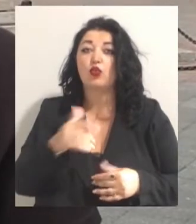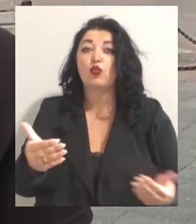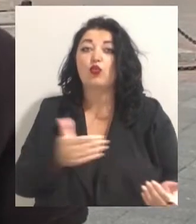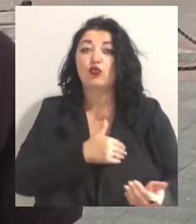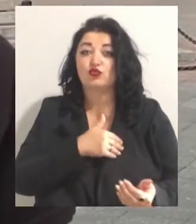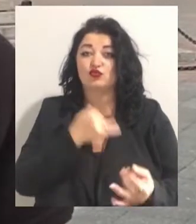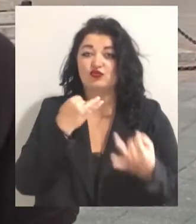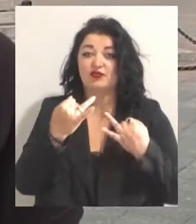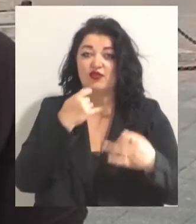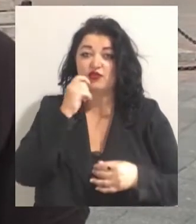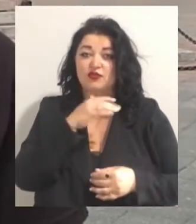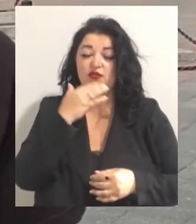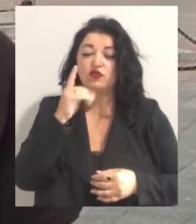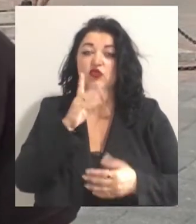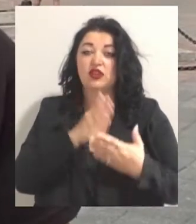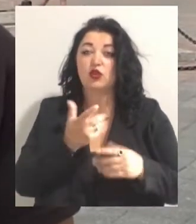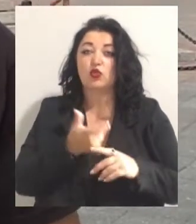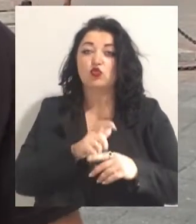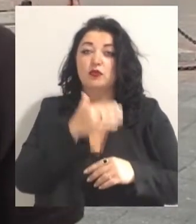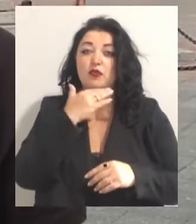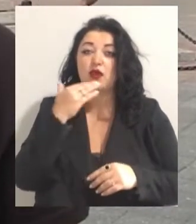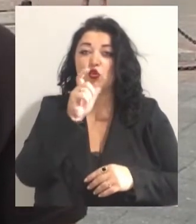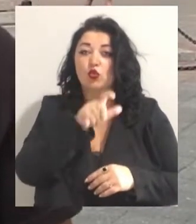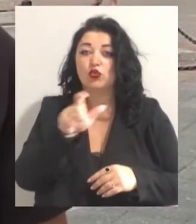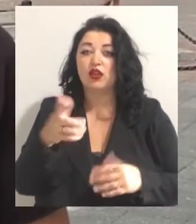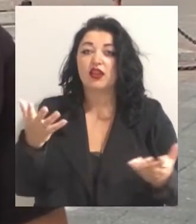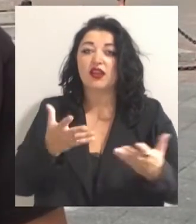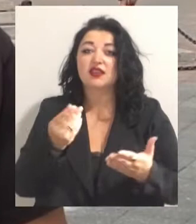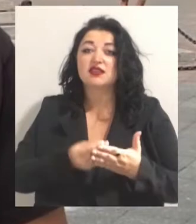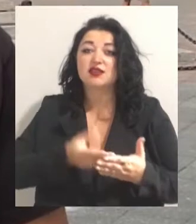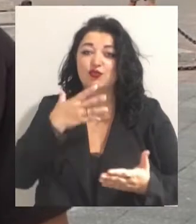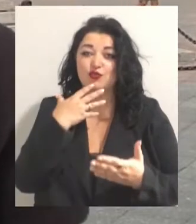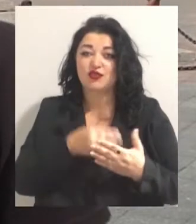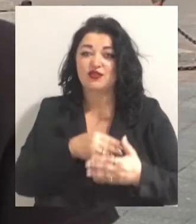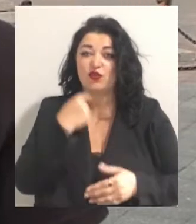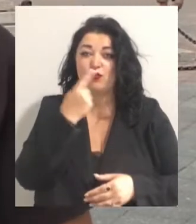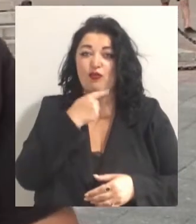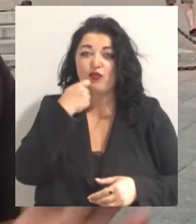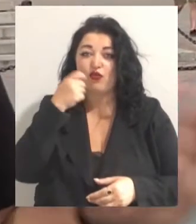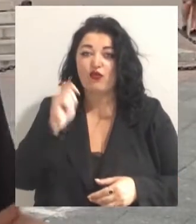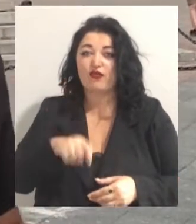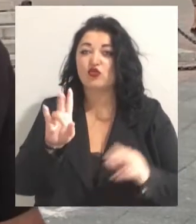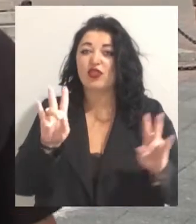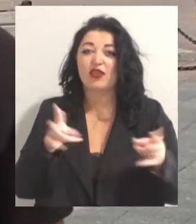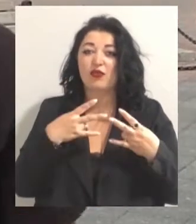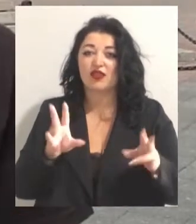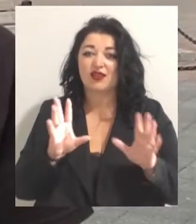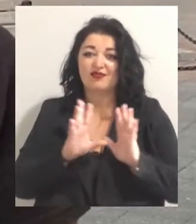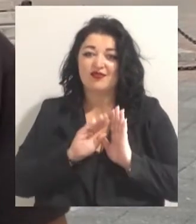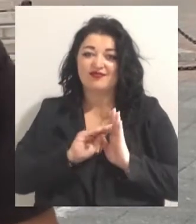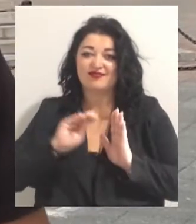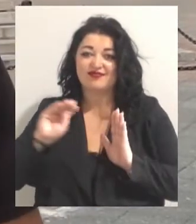що є дуже багато людей, які цінують свою мову і що не потрібно виносити на розгляд такі